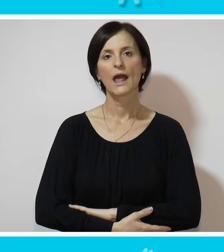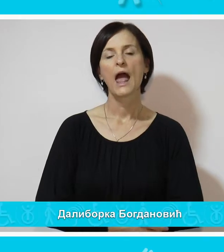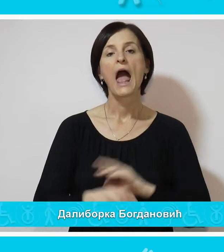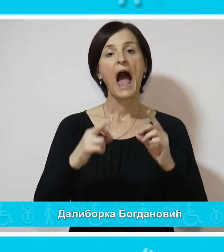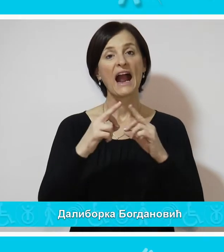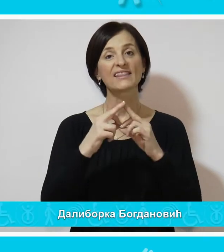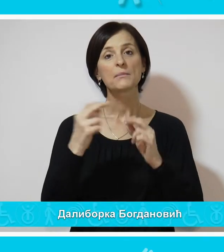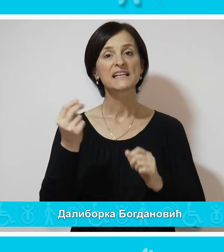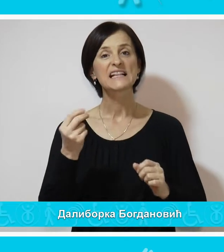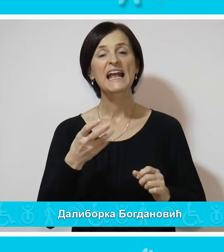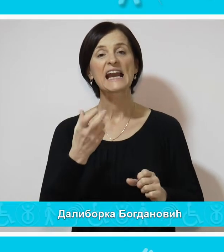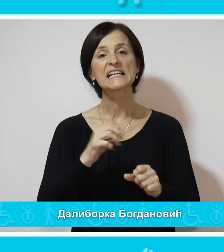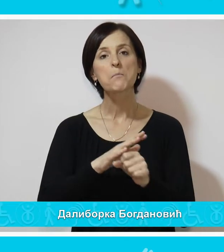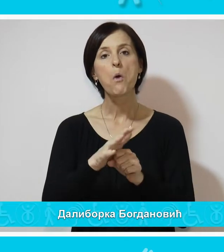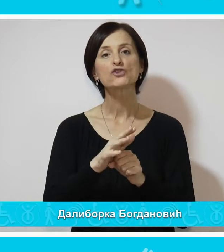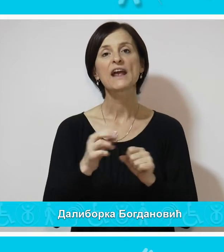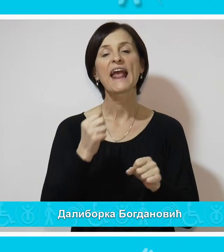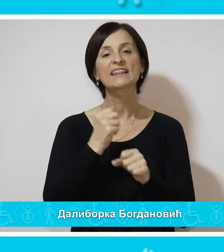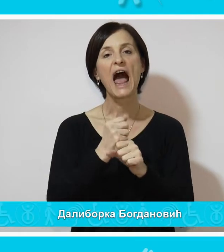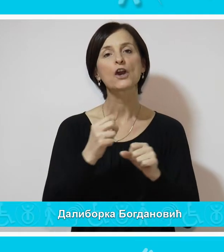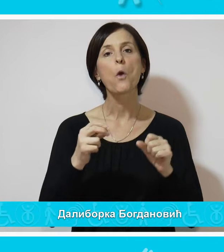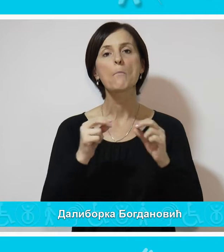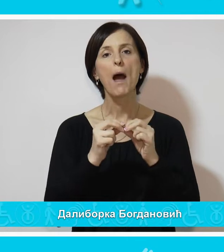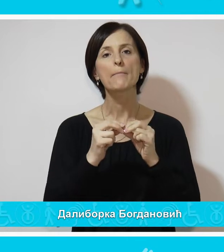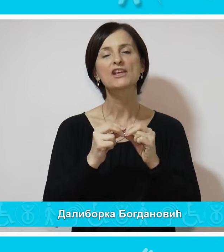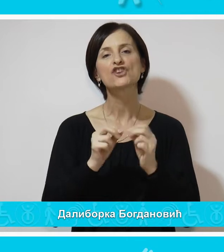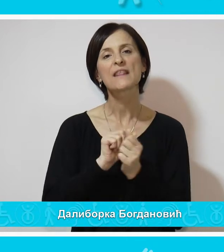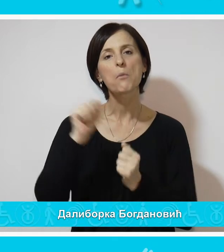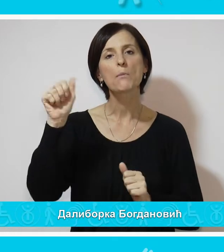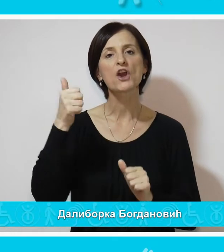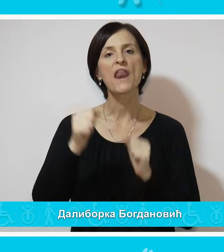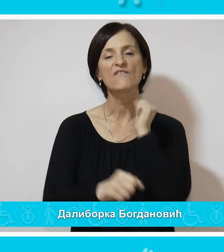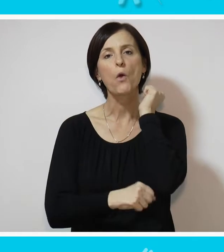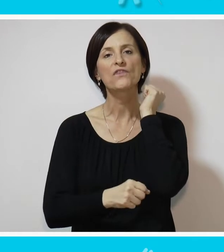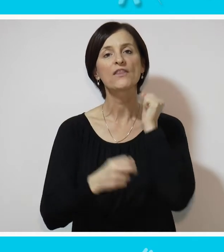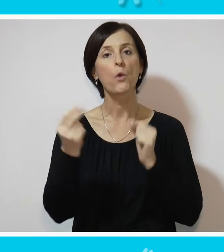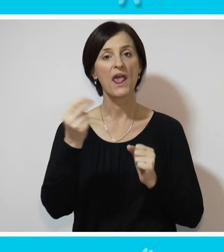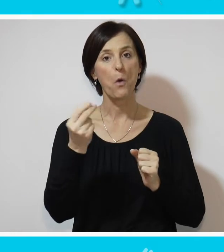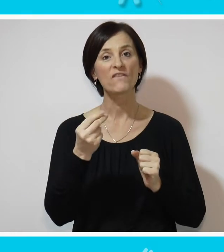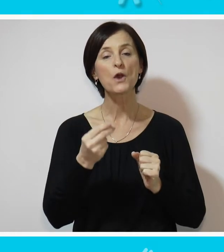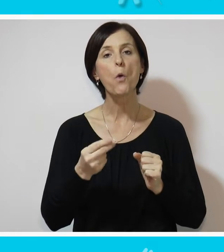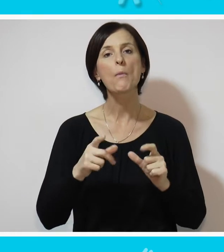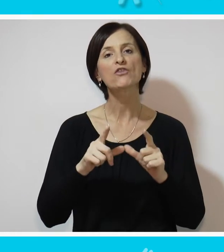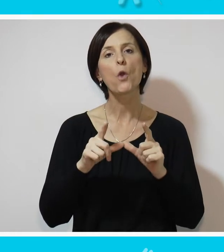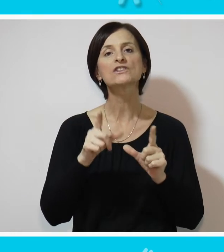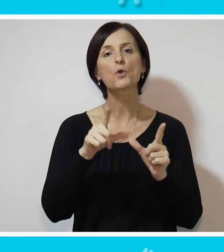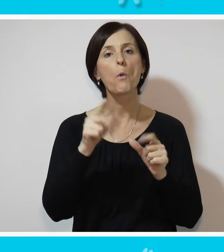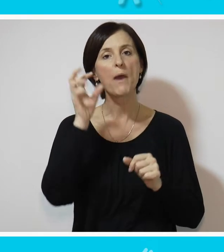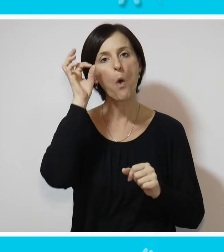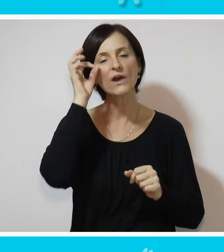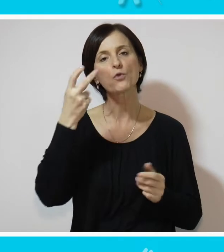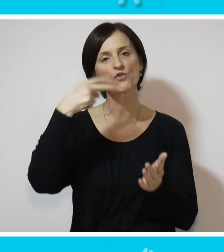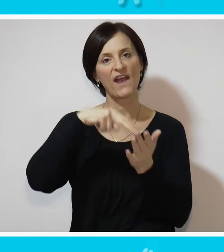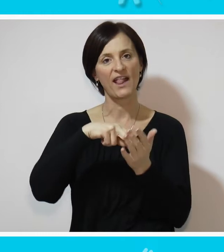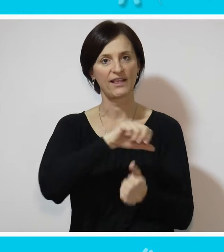Akademski slikar iz Požege Darko Babić Diplomirao je na Fakultetu likovnih umetnosti u Beogradu